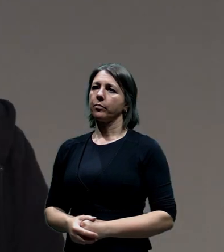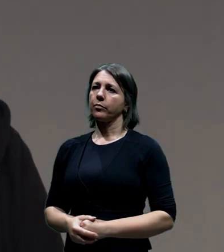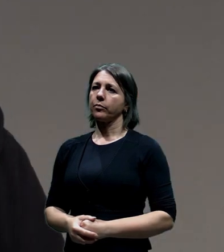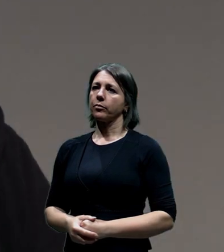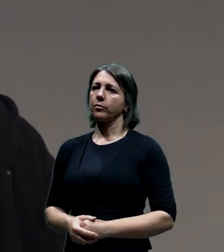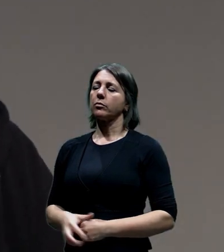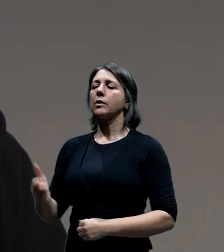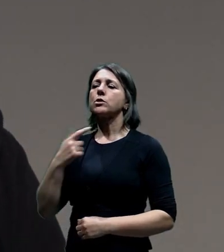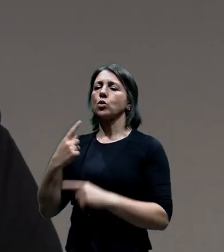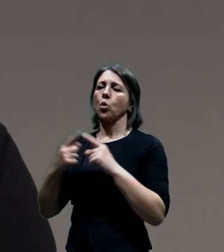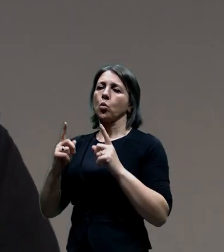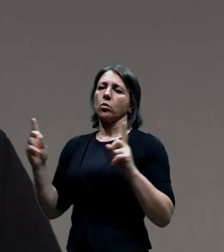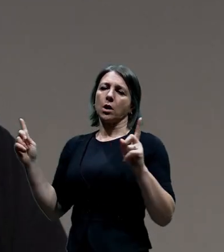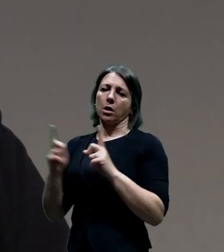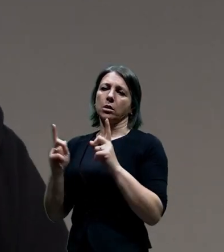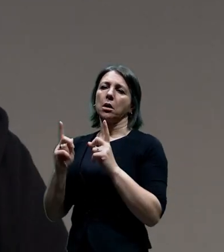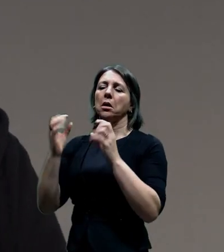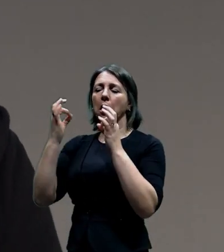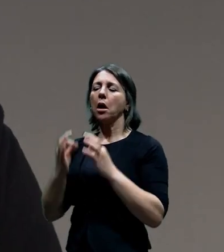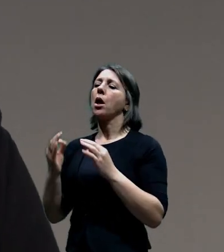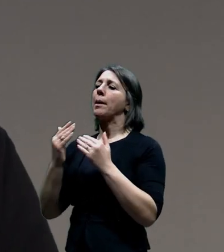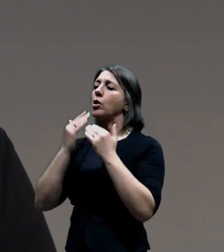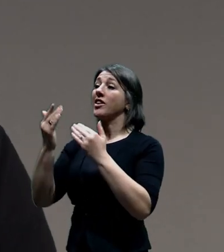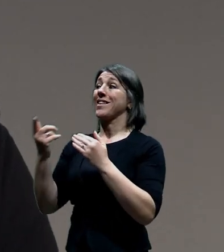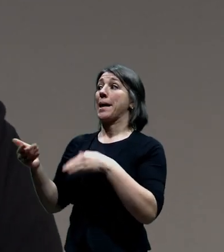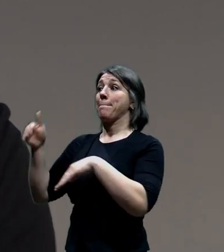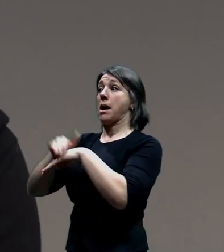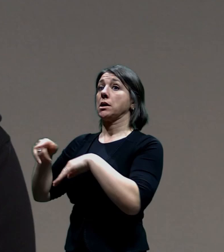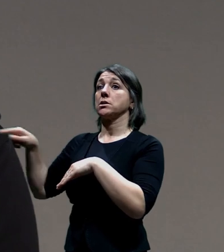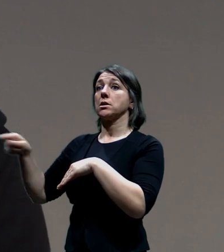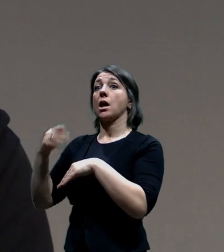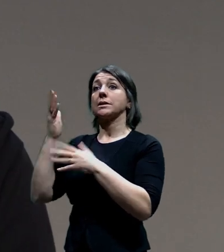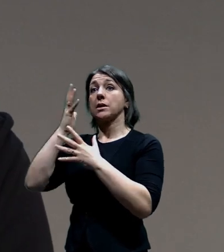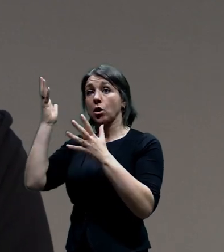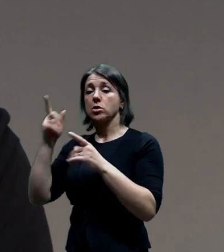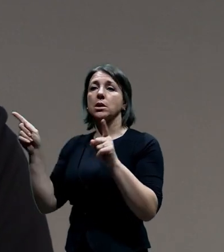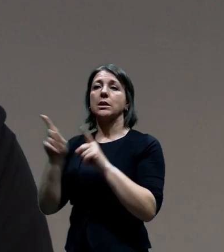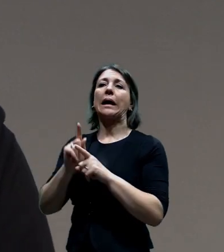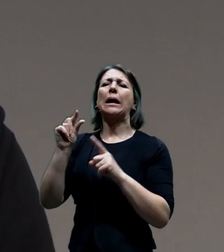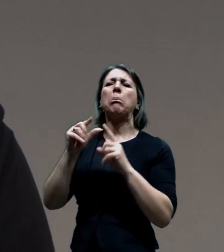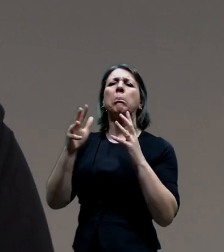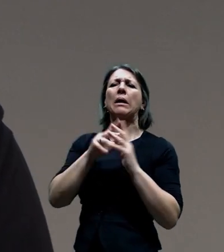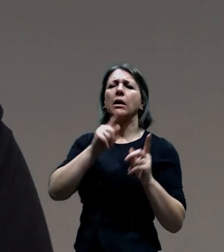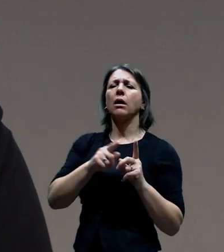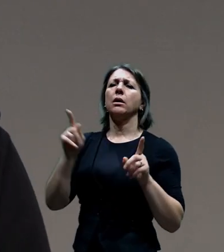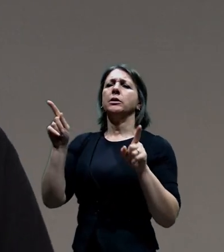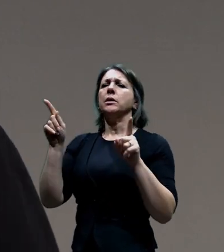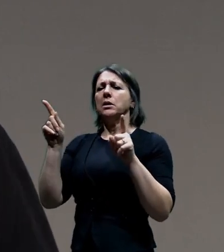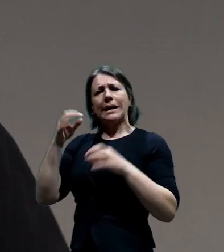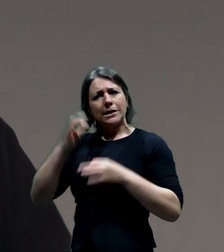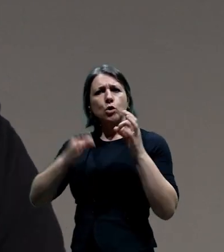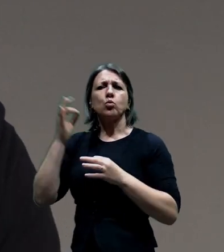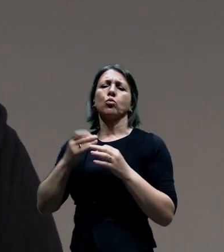poděkovat vlastně jako magistrátu, že se o tohle stará. Chtěl bych poděkovat i prů, že se o tohle stará, že vlastně jim jde o to, aby